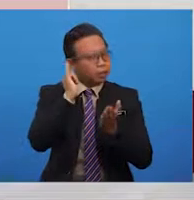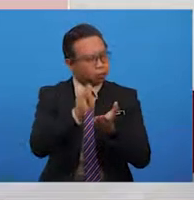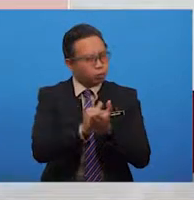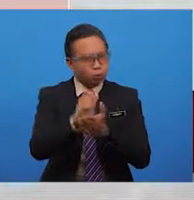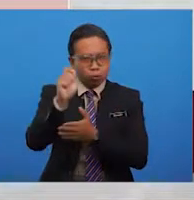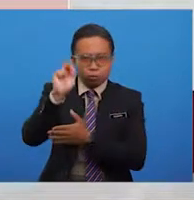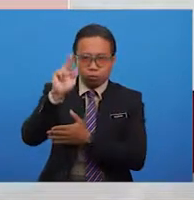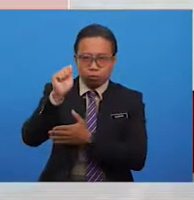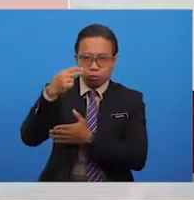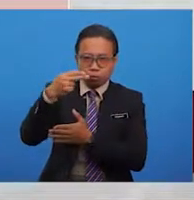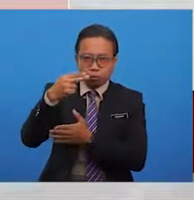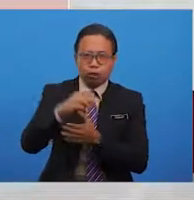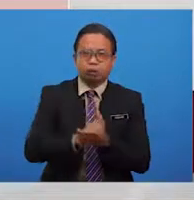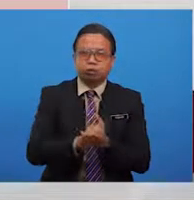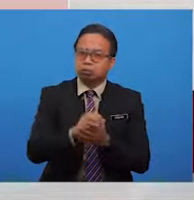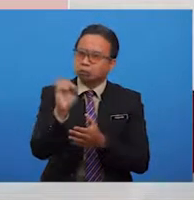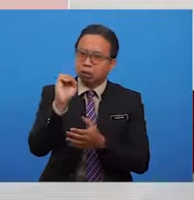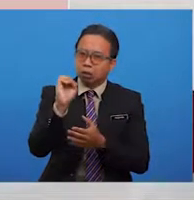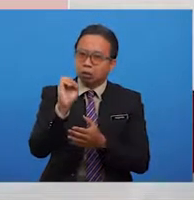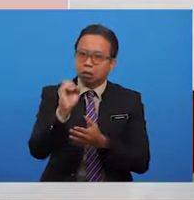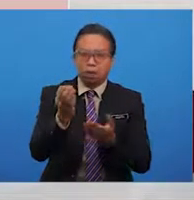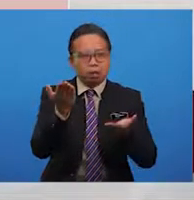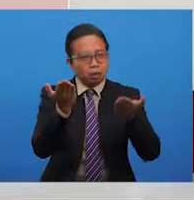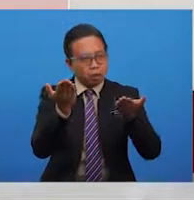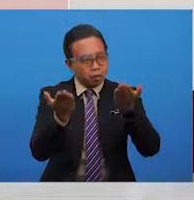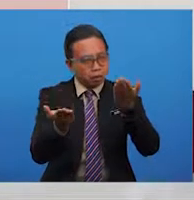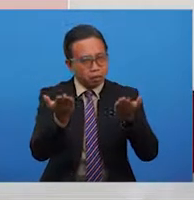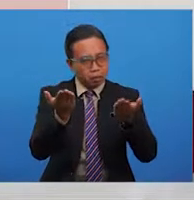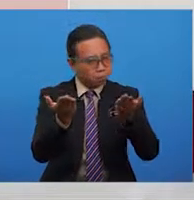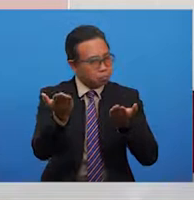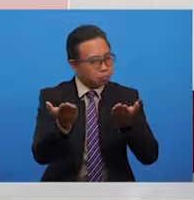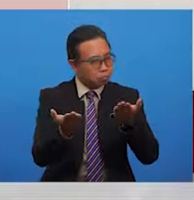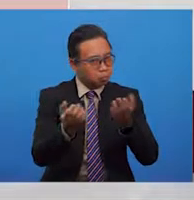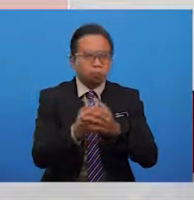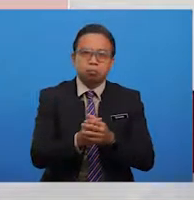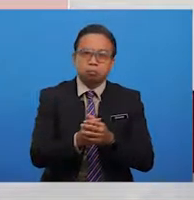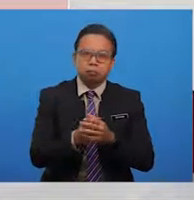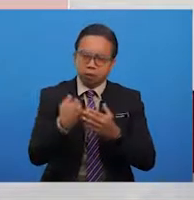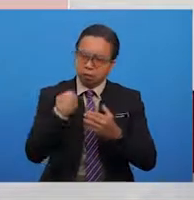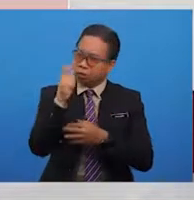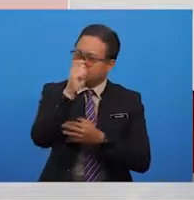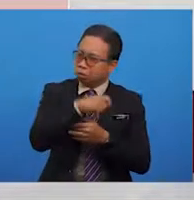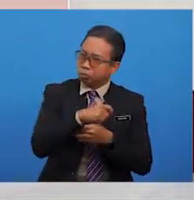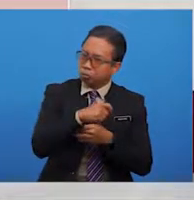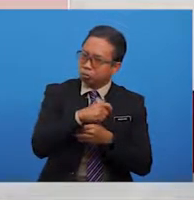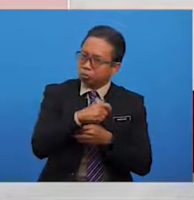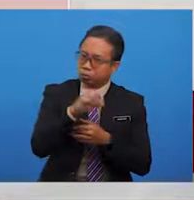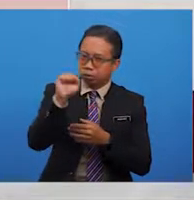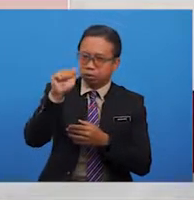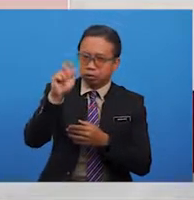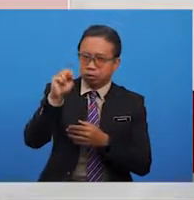tuah tidak akan bersikap saksama walaupun adanya pendustaan sehingga sanggup